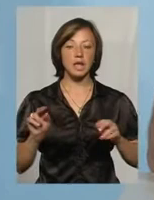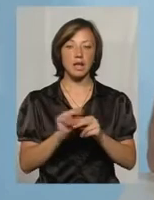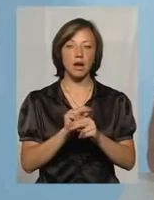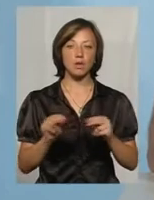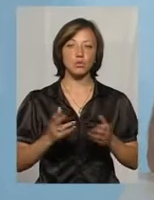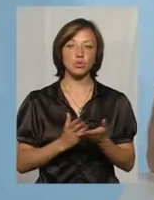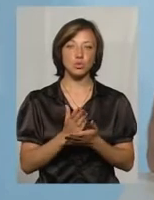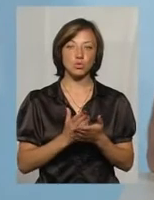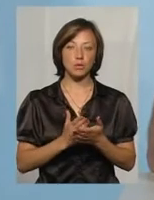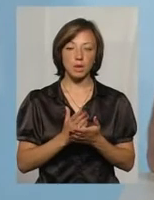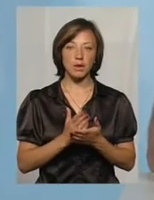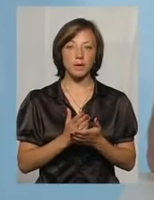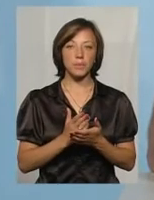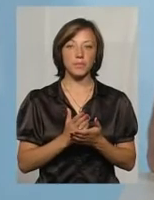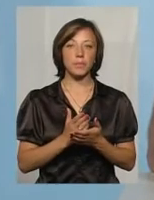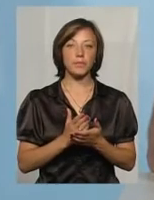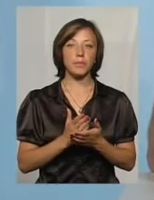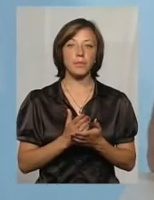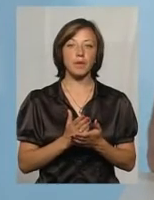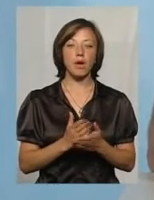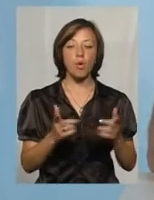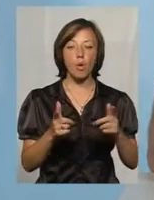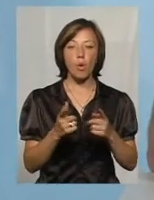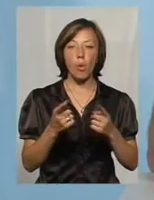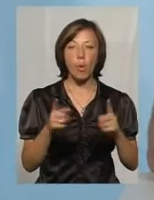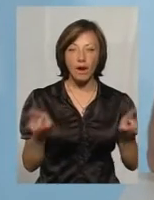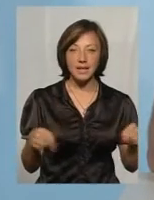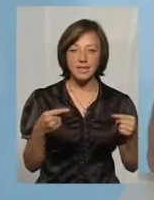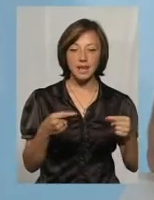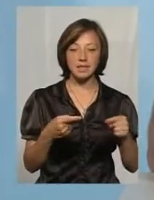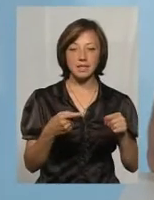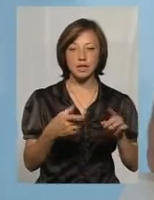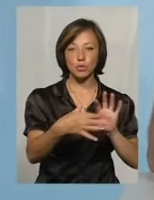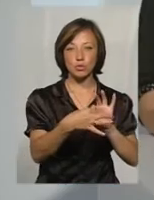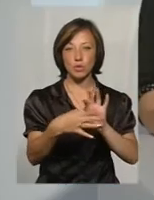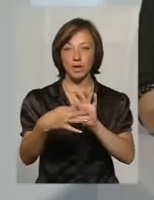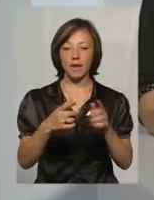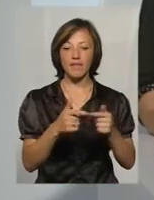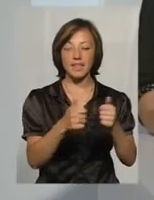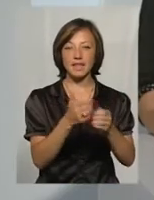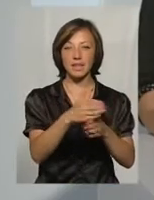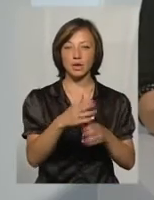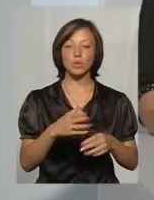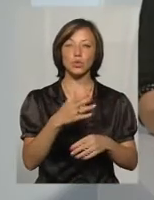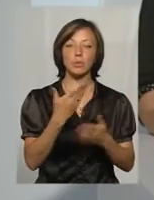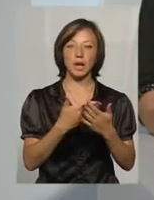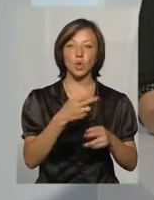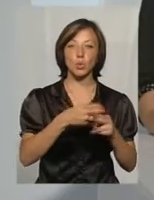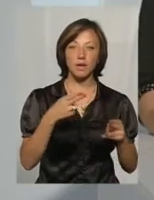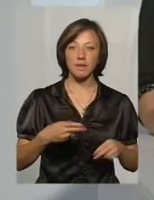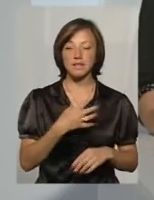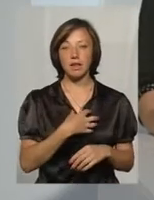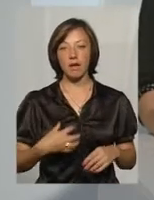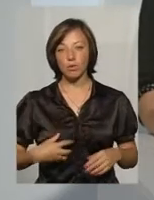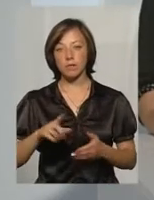служби, організацій, сателітних відділеннях в містах Дунайвці, Славута, а також